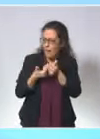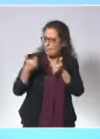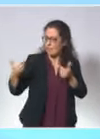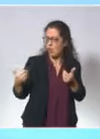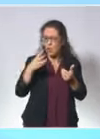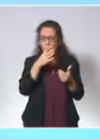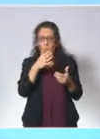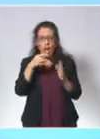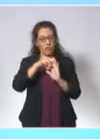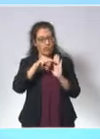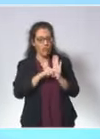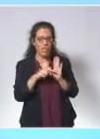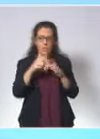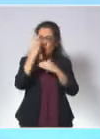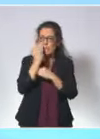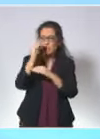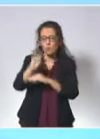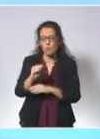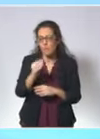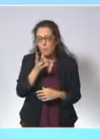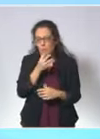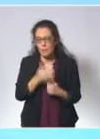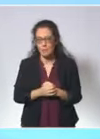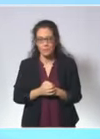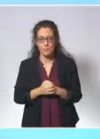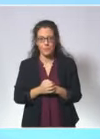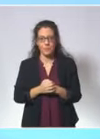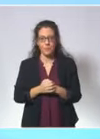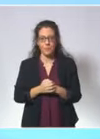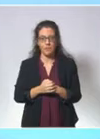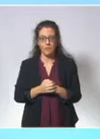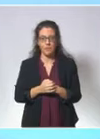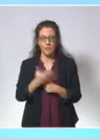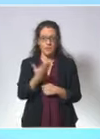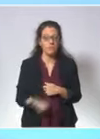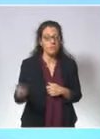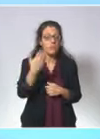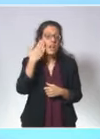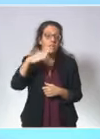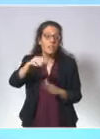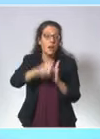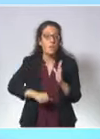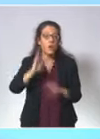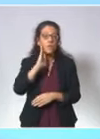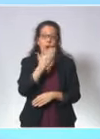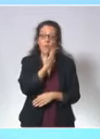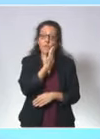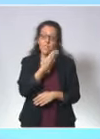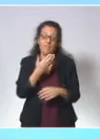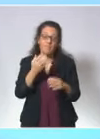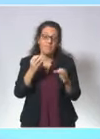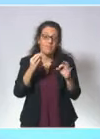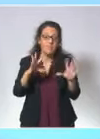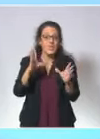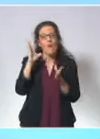des gestes barrières. Dans cet esprit, car nul n'ignore que le mois de janvier est celui consacré